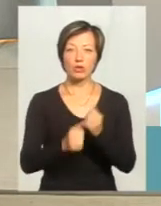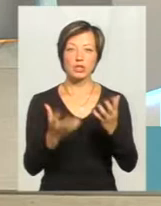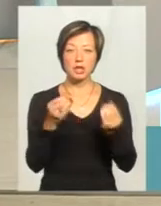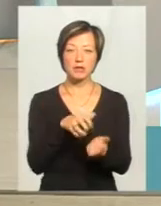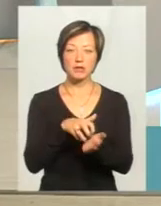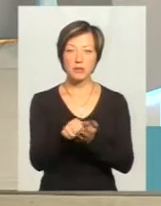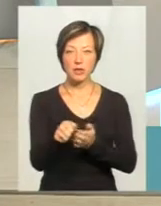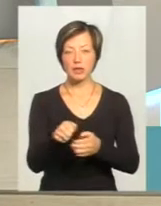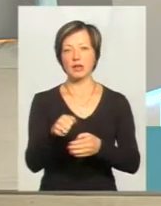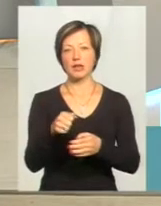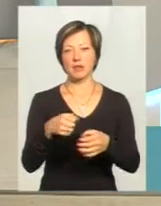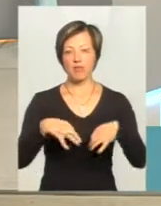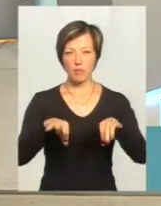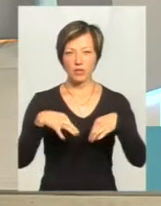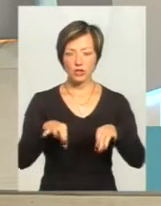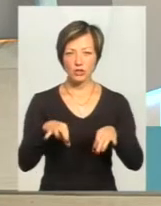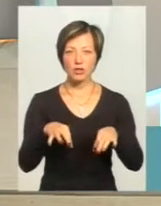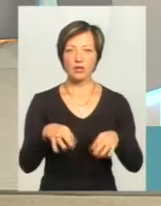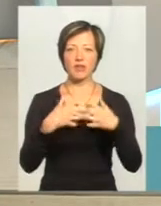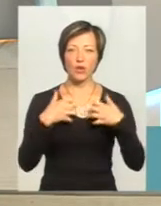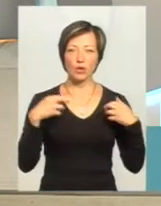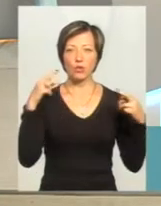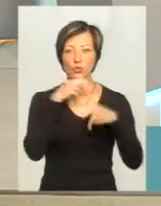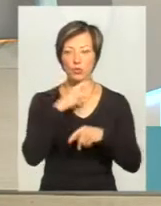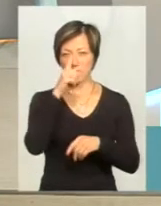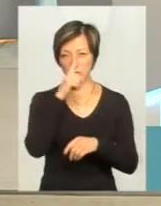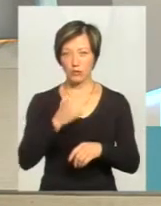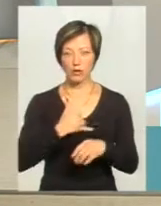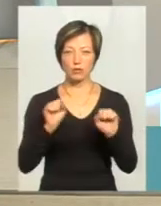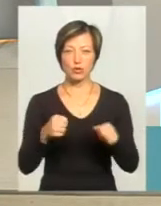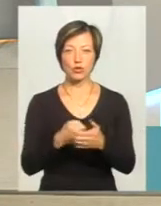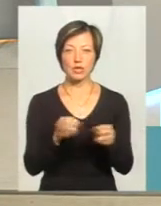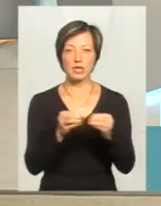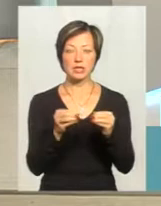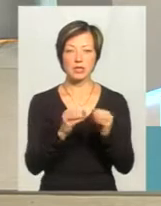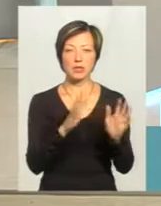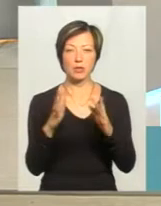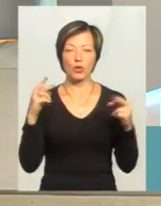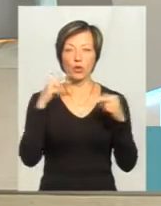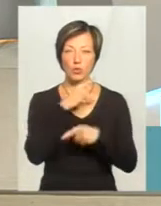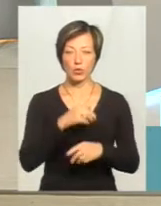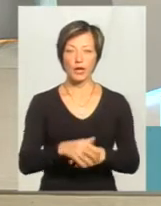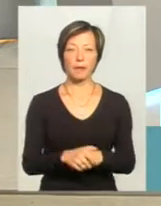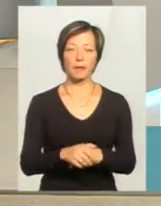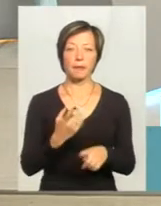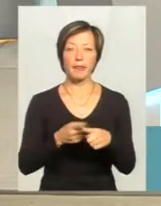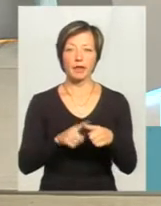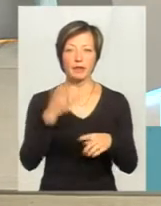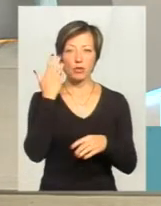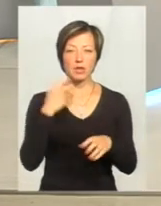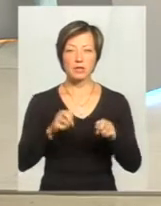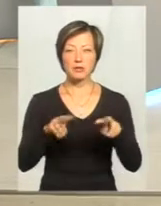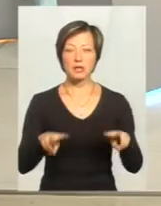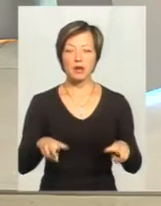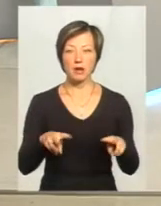отруєння. Ну, наприклад, якщо порівняти, от за місяць у нас може бути до 10 випадків отруєння. Це коли спеціально